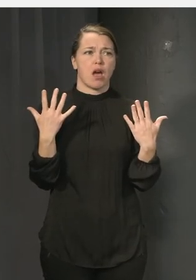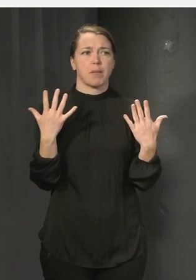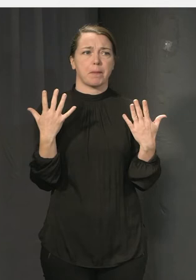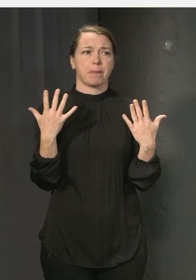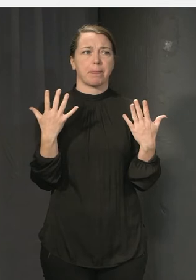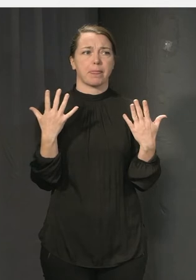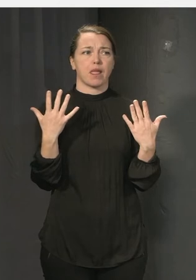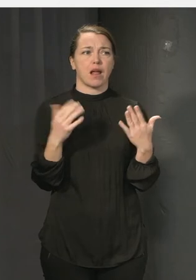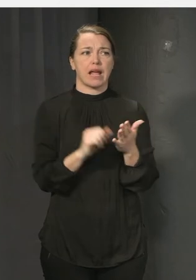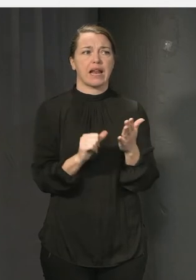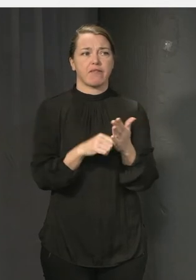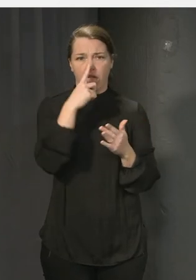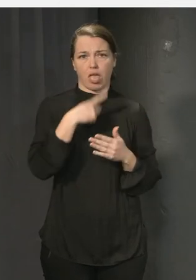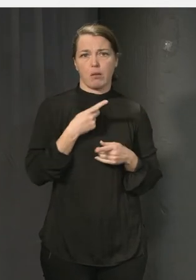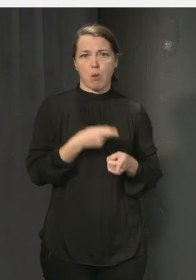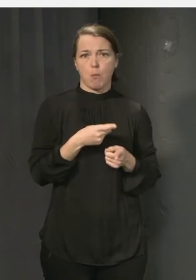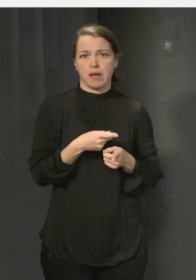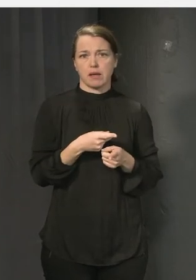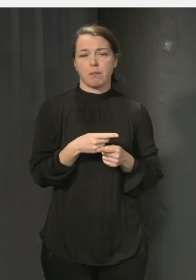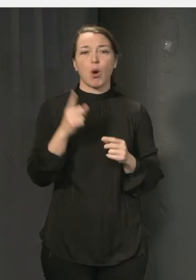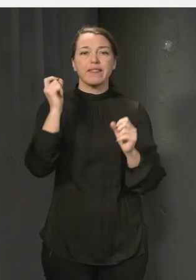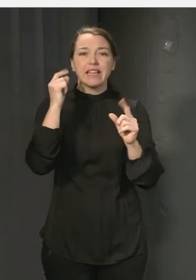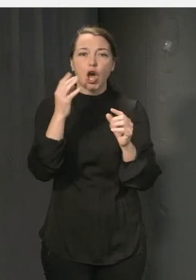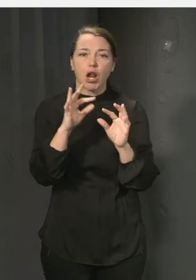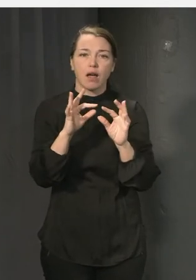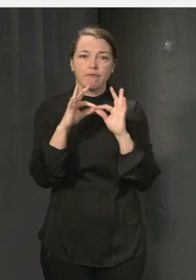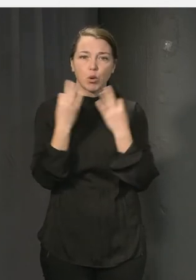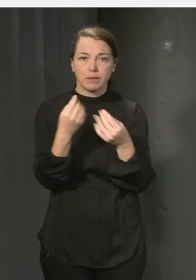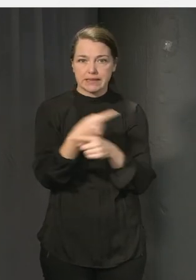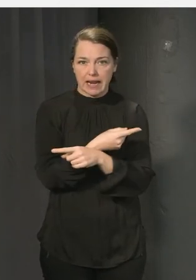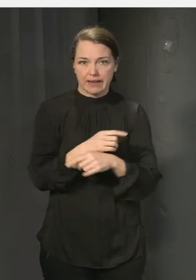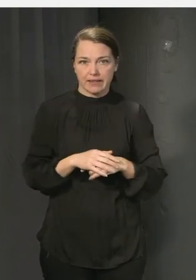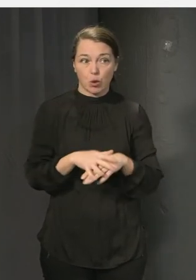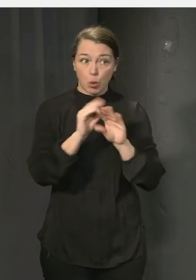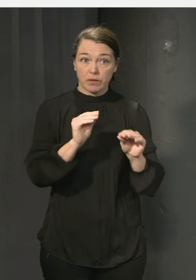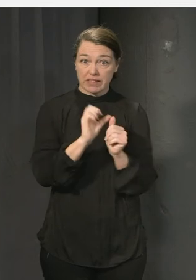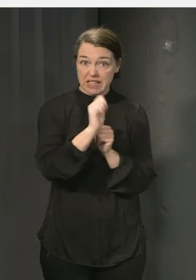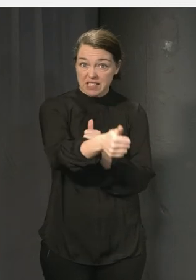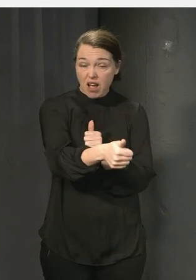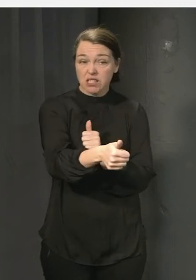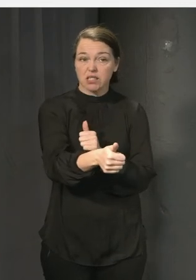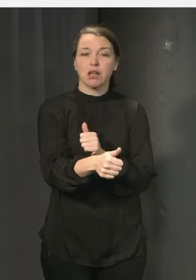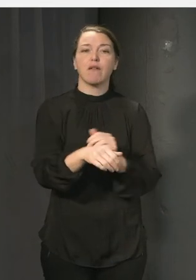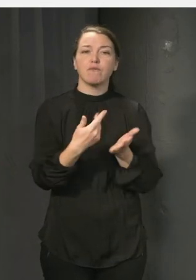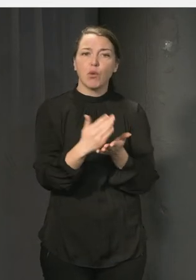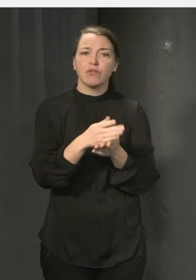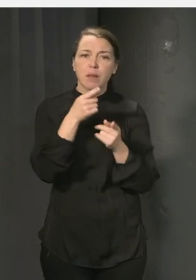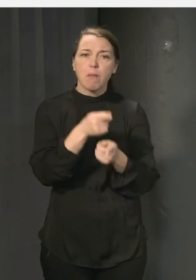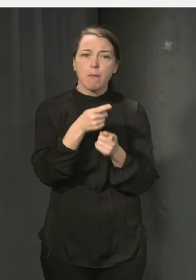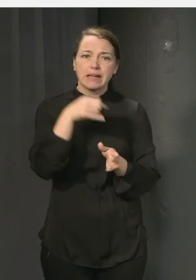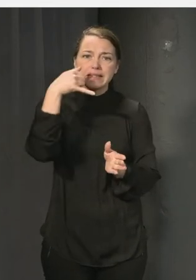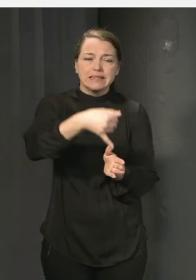mobbning och kränkningar skett i de digitala forum som undervisningen bedrivs i och då kan vi se att